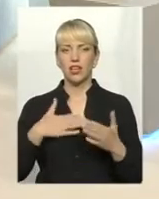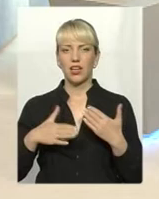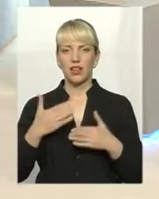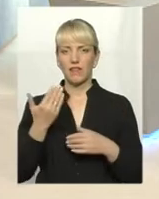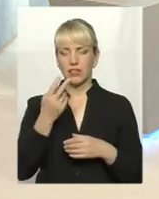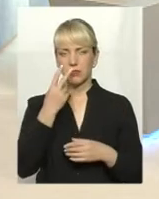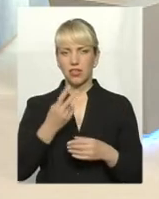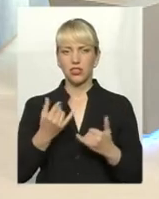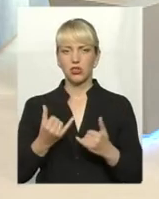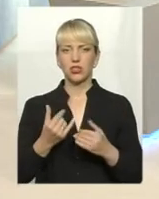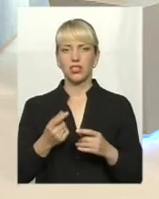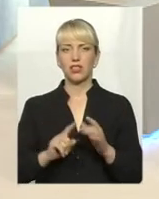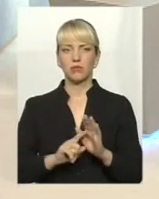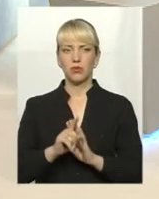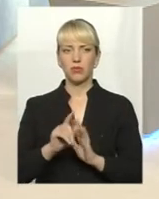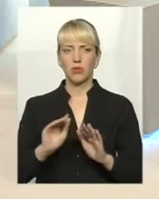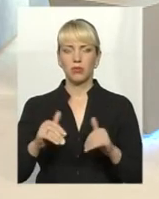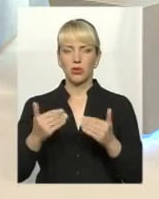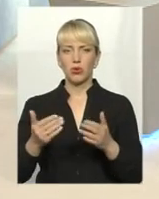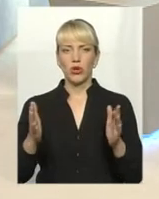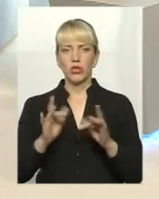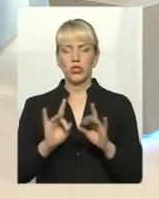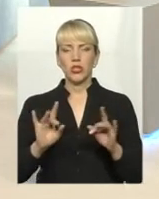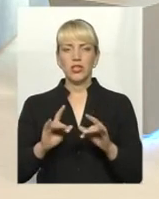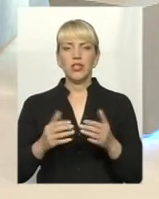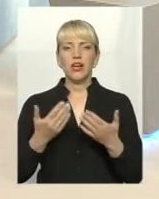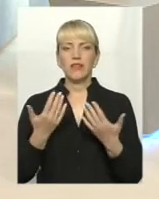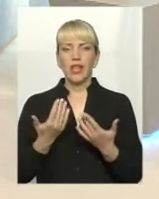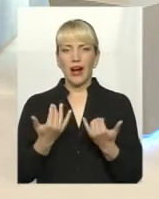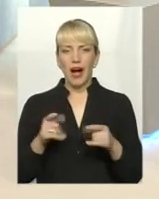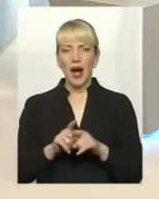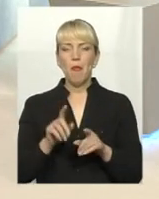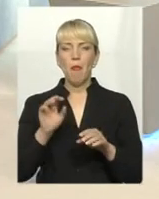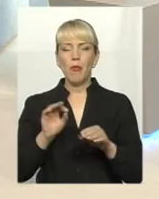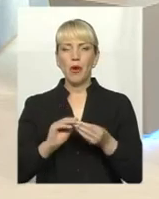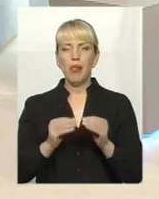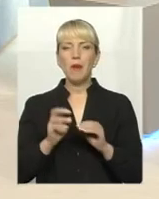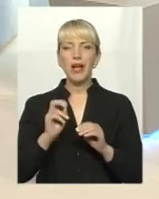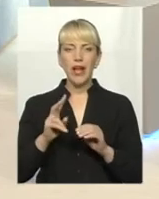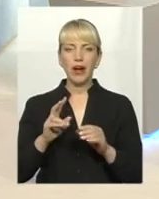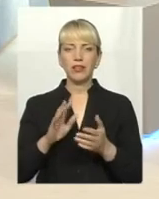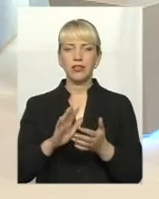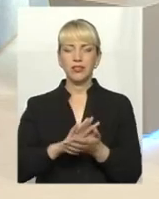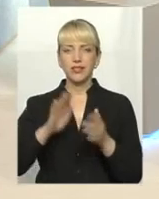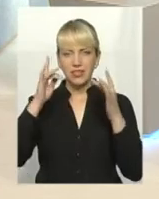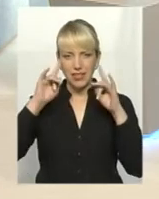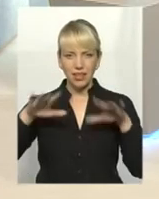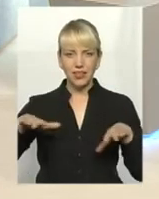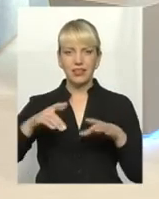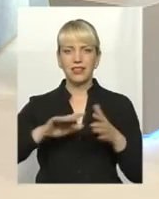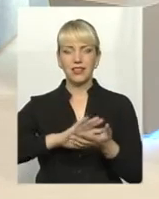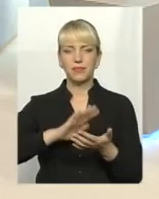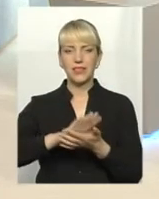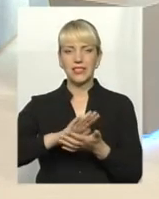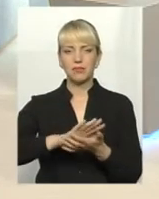І для початку пропоную почати з сюжету. Адже така проблема, як стихійні сміттєзвалища, зараз є для